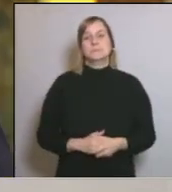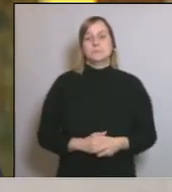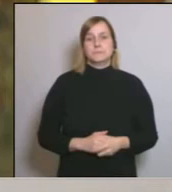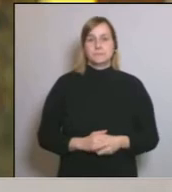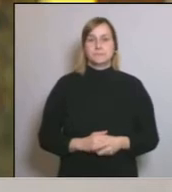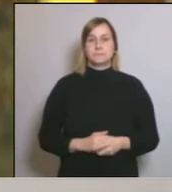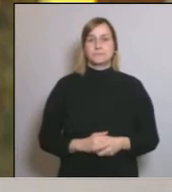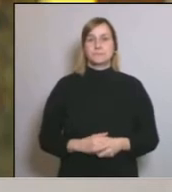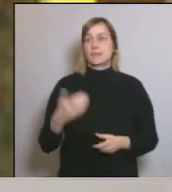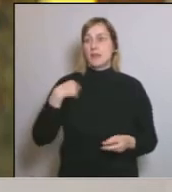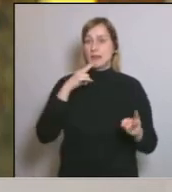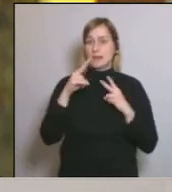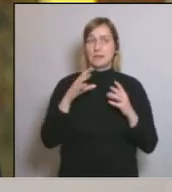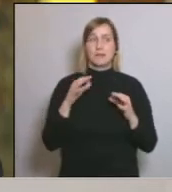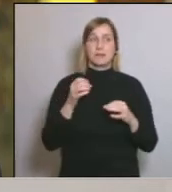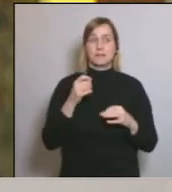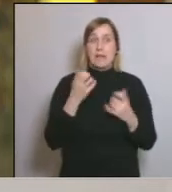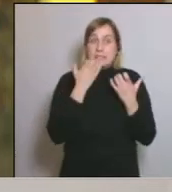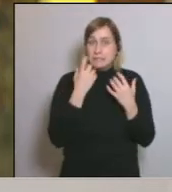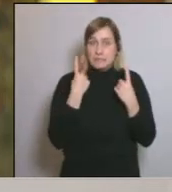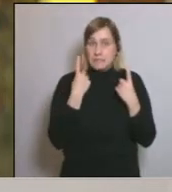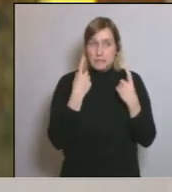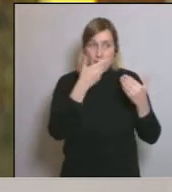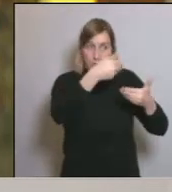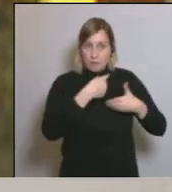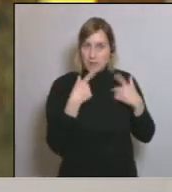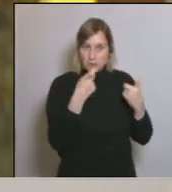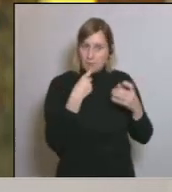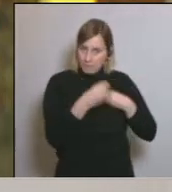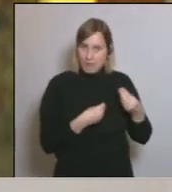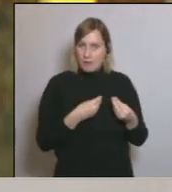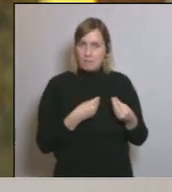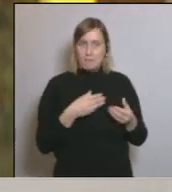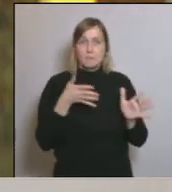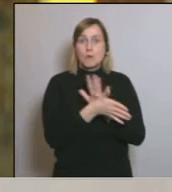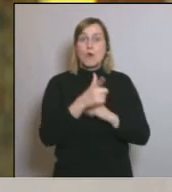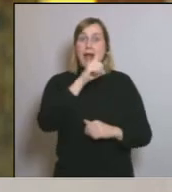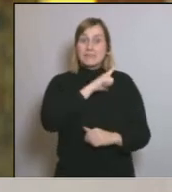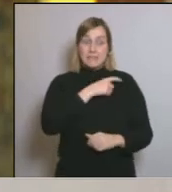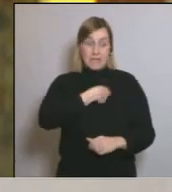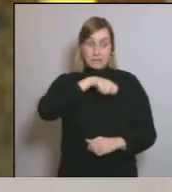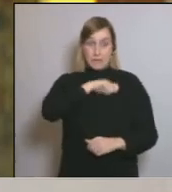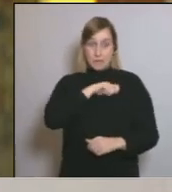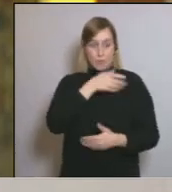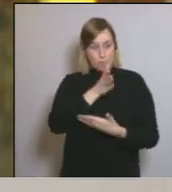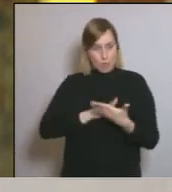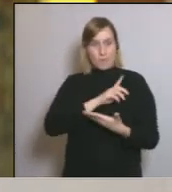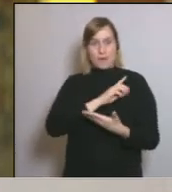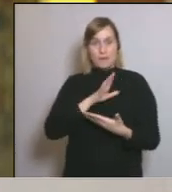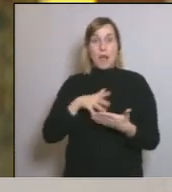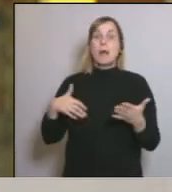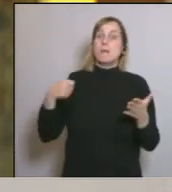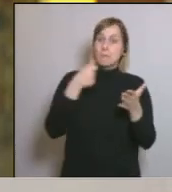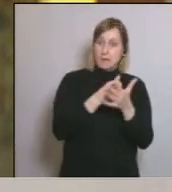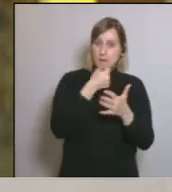Ja l'he dit, si nosaltres necessitem reforços, de qui sigui, ho farem. Entre altres coses, perquè a l'exèrcit espanyol, una part important, el paguem nosaltres els